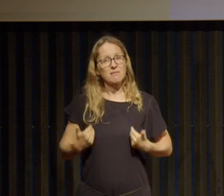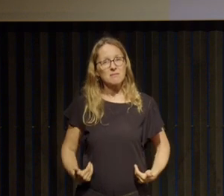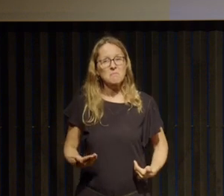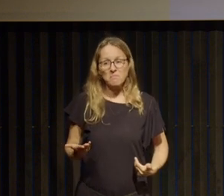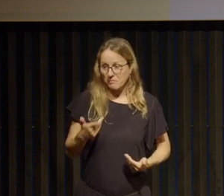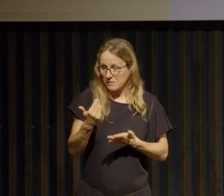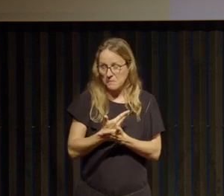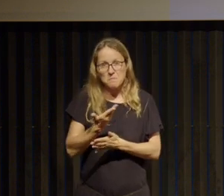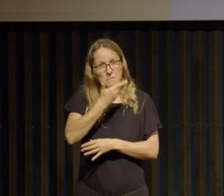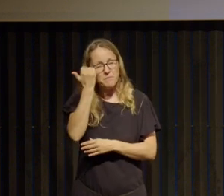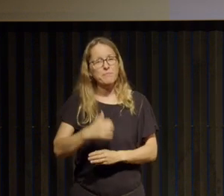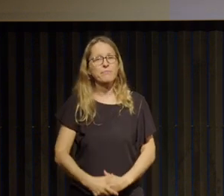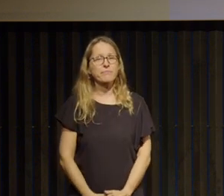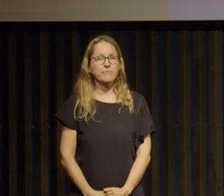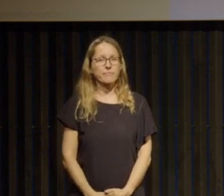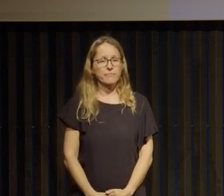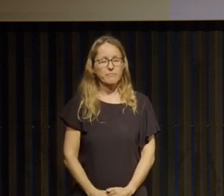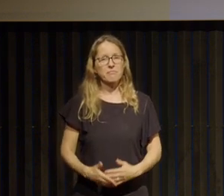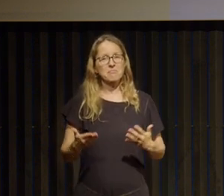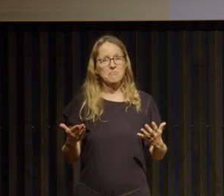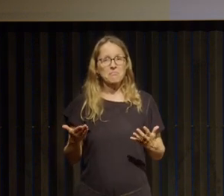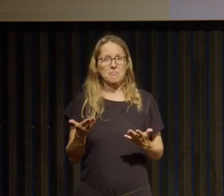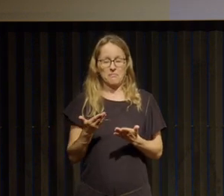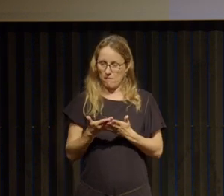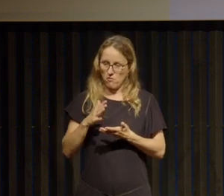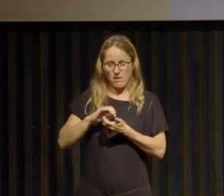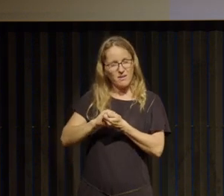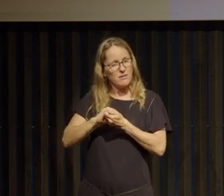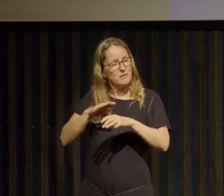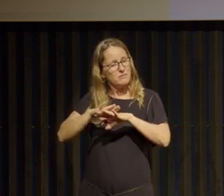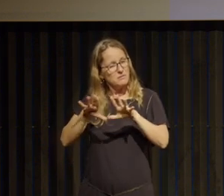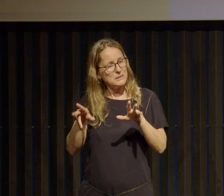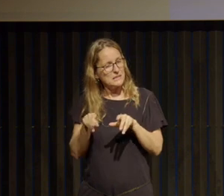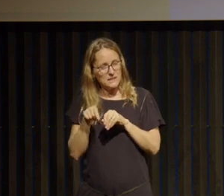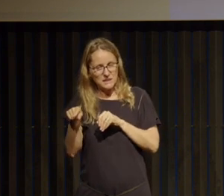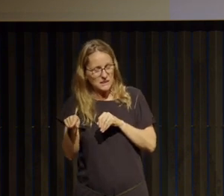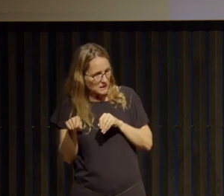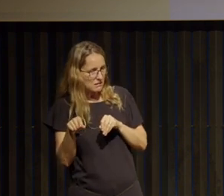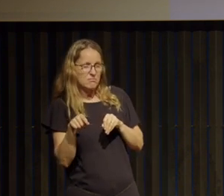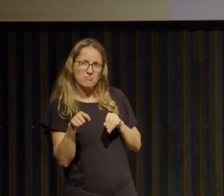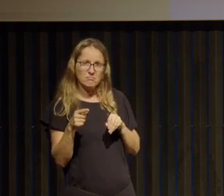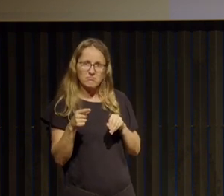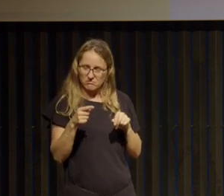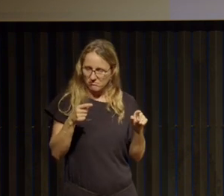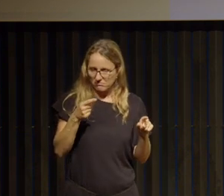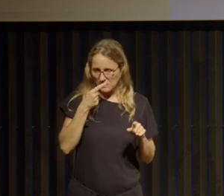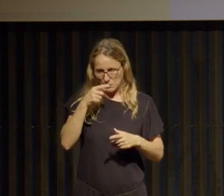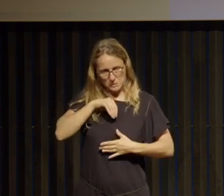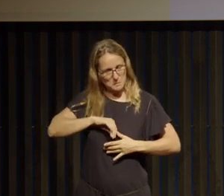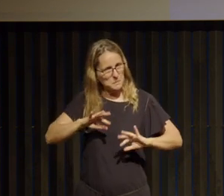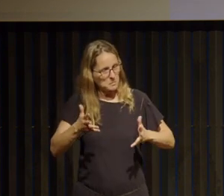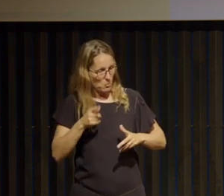qu'est-ce qui se passe quoi en fait et comment réagit vos proches face à cette maladie est-ce qu'ils ont compris tout de suite ce qui vous est arrivé